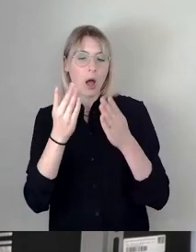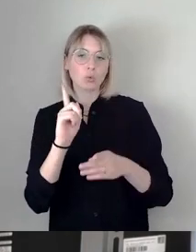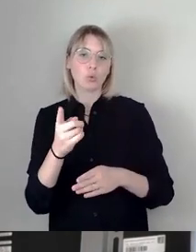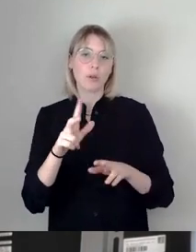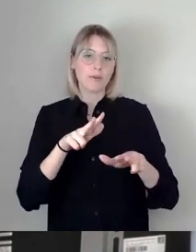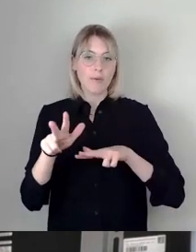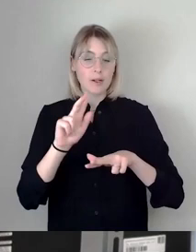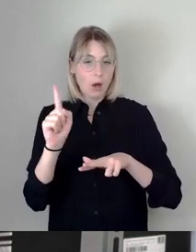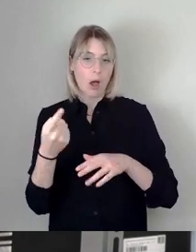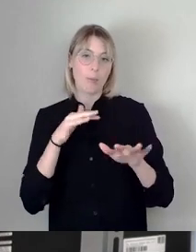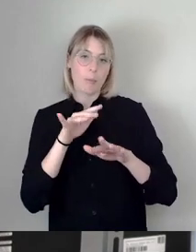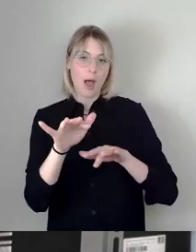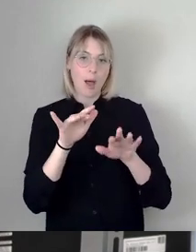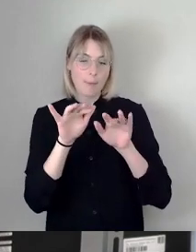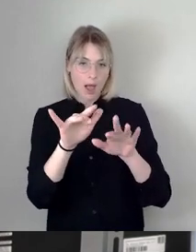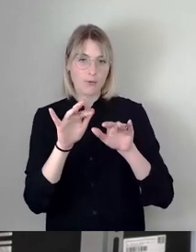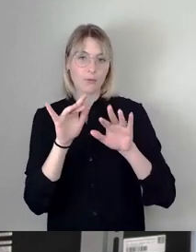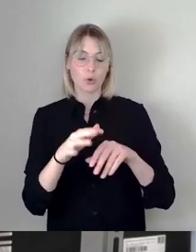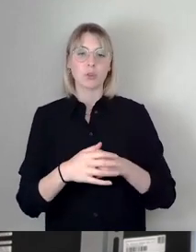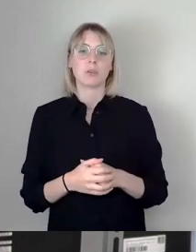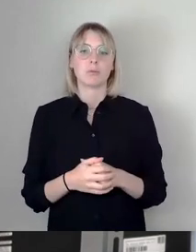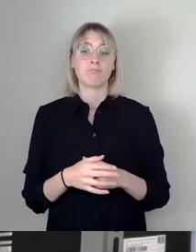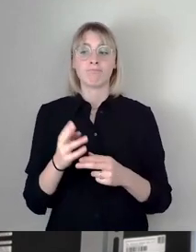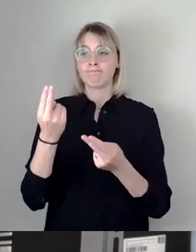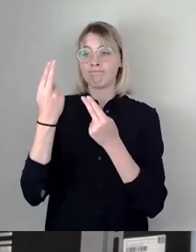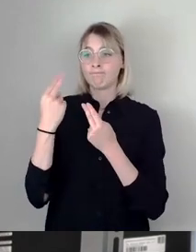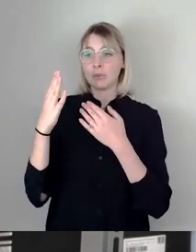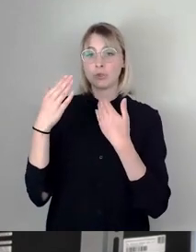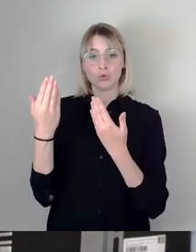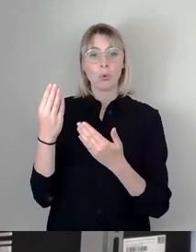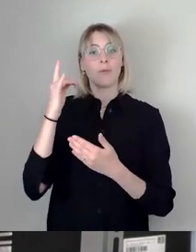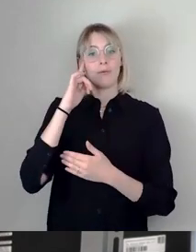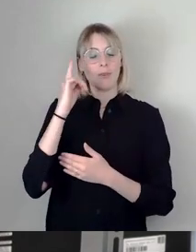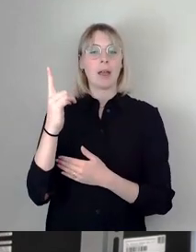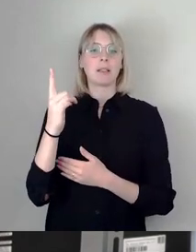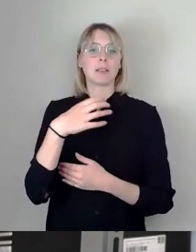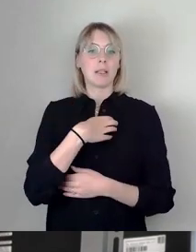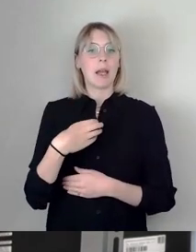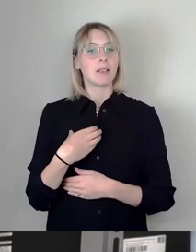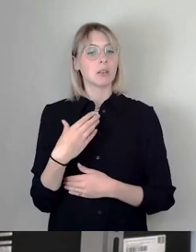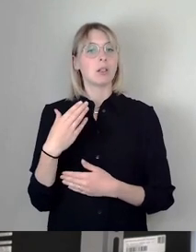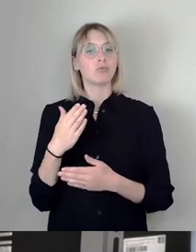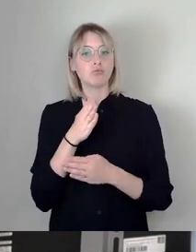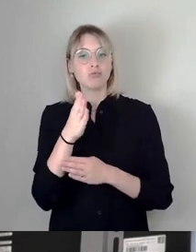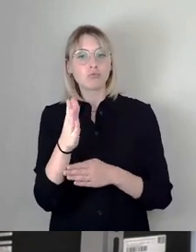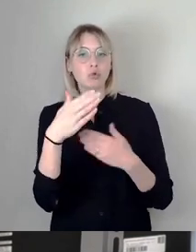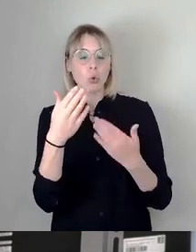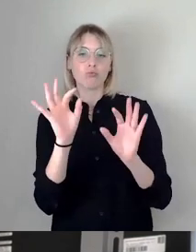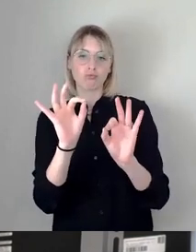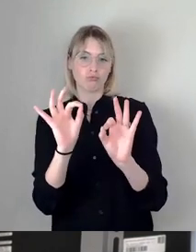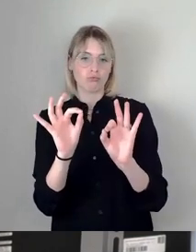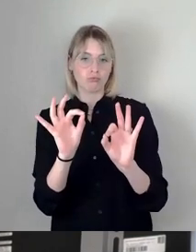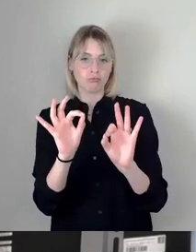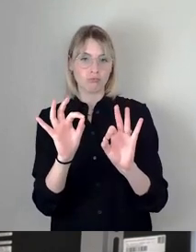Im Rückspiegel betrachtet ist es uns gelungen, Dresden gut durch diese Zeit zu navigieren. Damit will ich nicht leugnen,